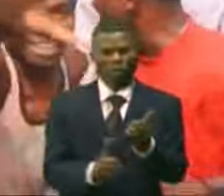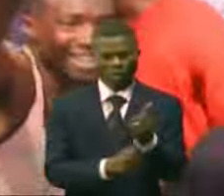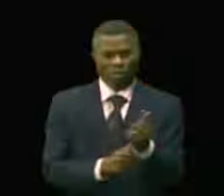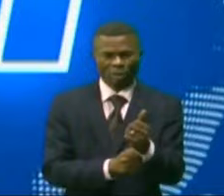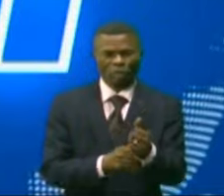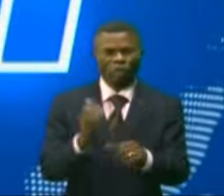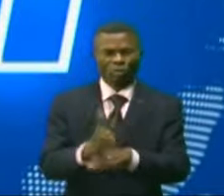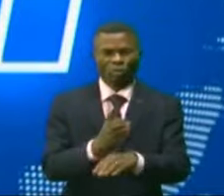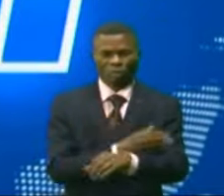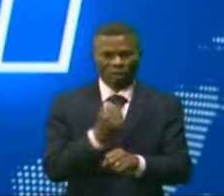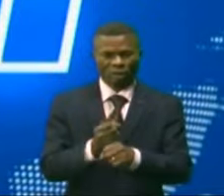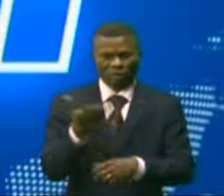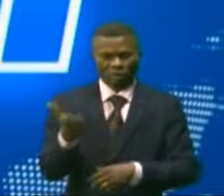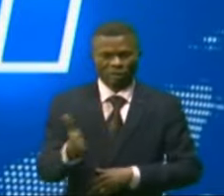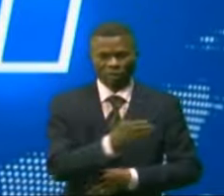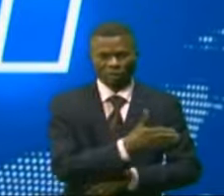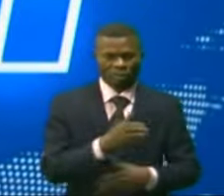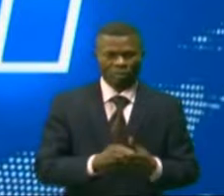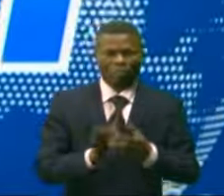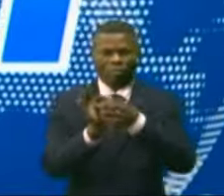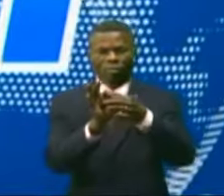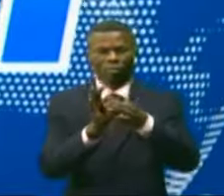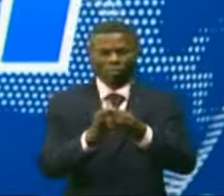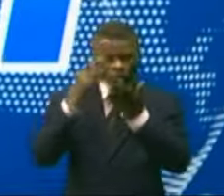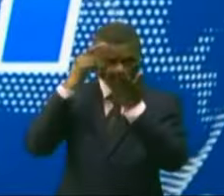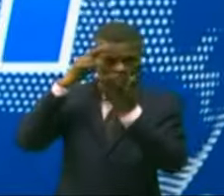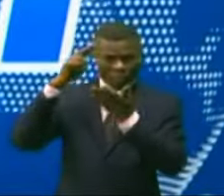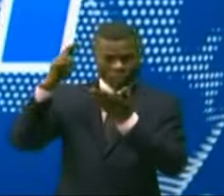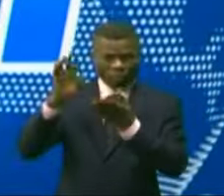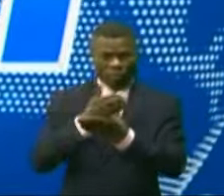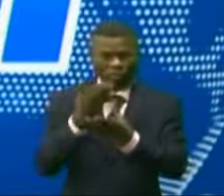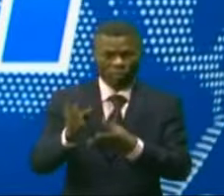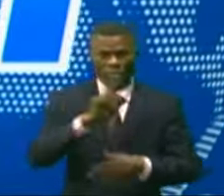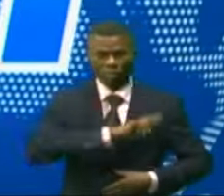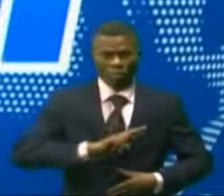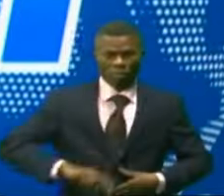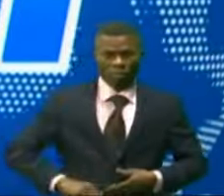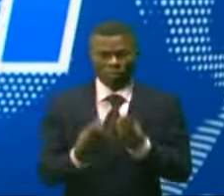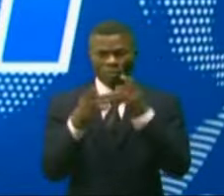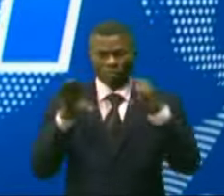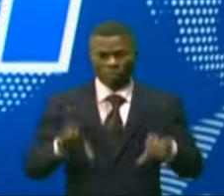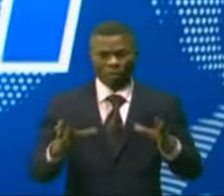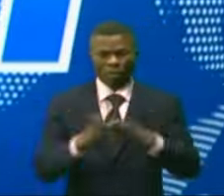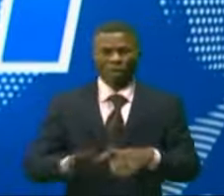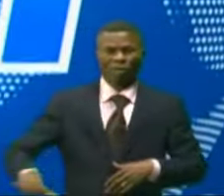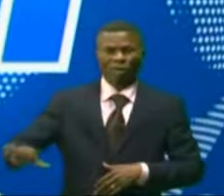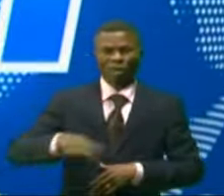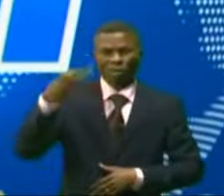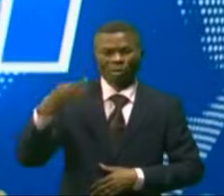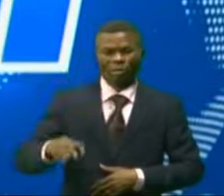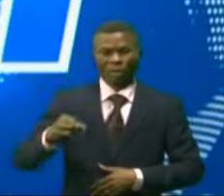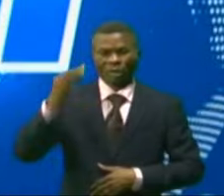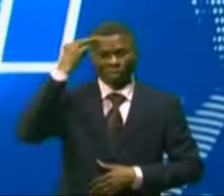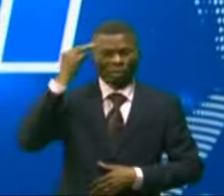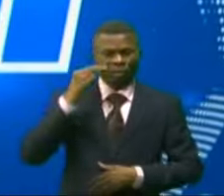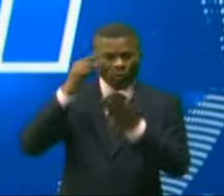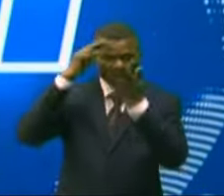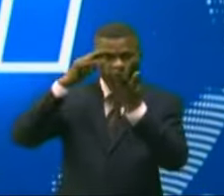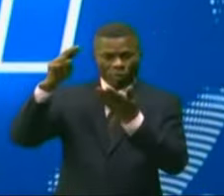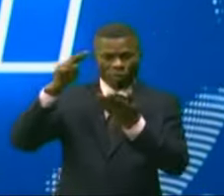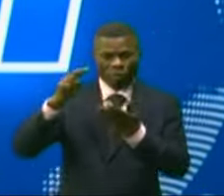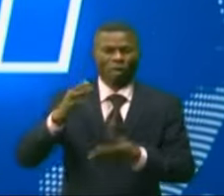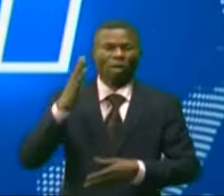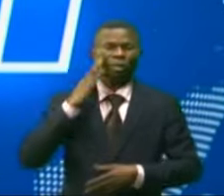brutal. La coopération universitaire entre la RDC et la France, sujet évoqué entre la ministre et l'ESU, Marie